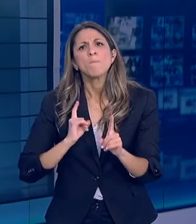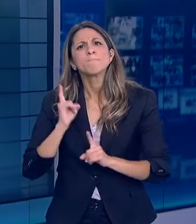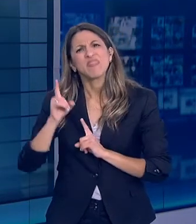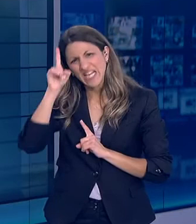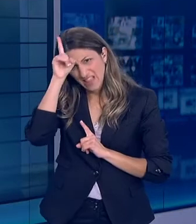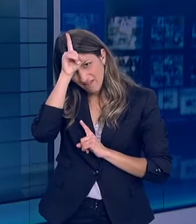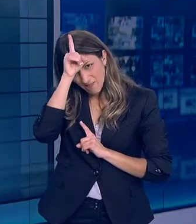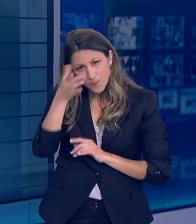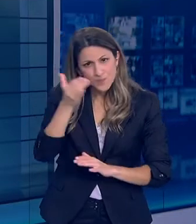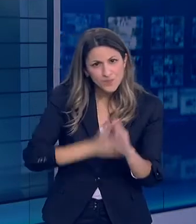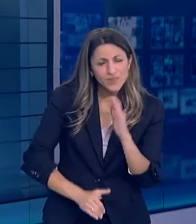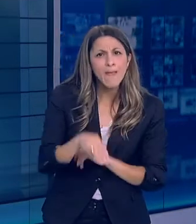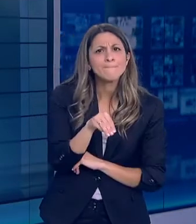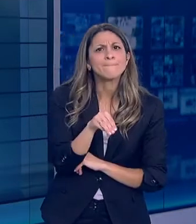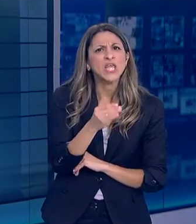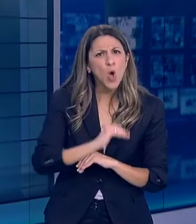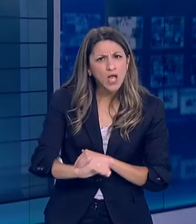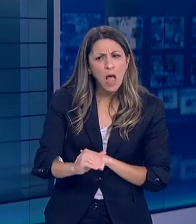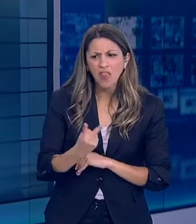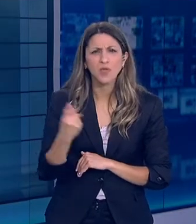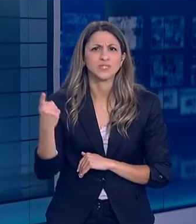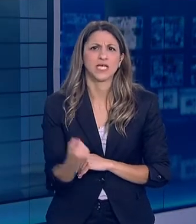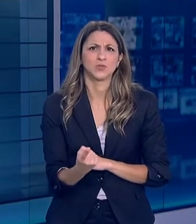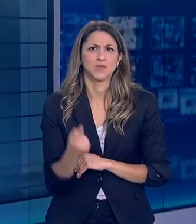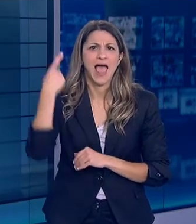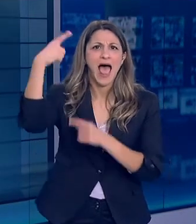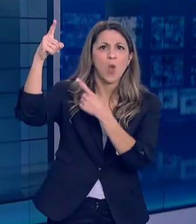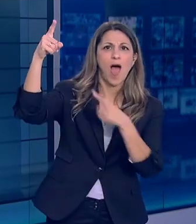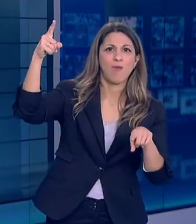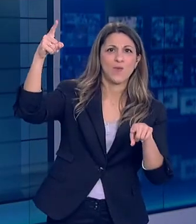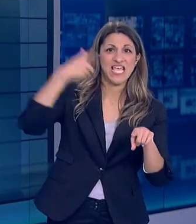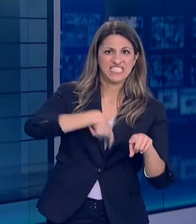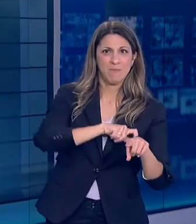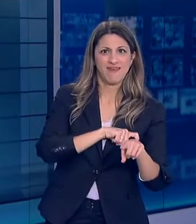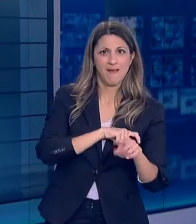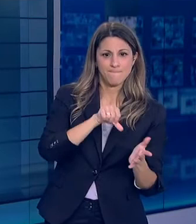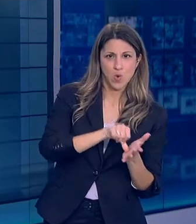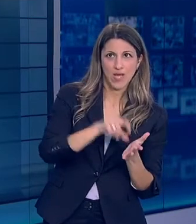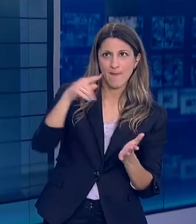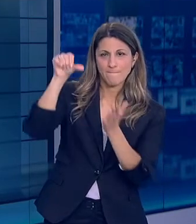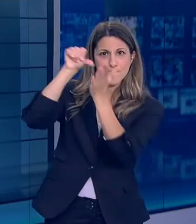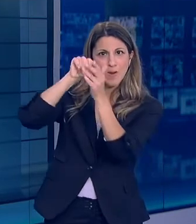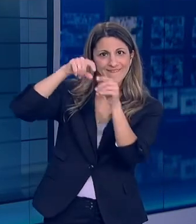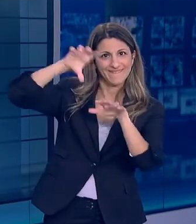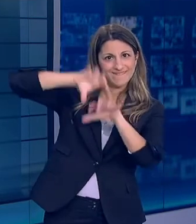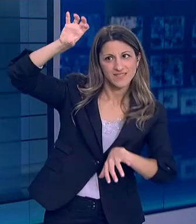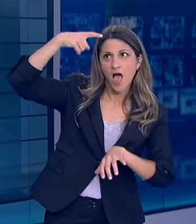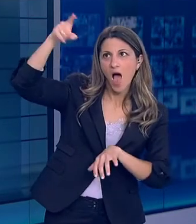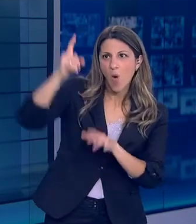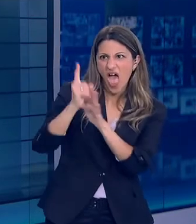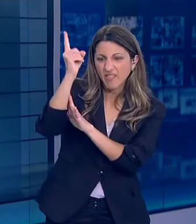Και μόλις 2% στην περιοχή της Μαγιόρκας Άρα δεν είναι μόνο χώρες Είναι και περιοχές εντός χωρών Και αν θυμάστε στην αρχή της επιδημίας